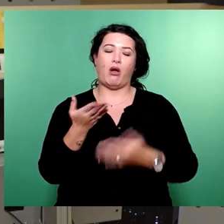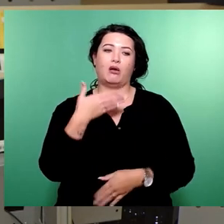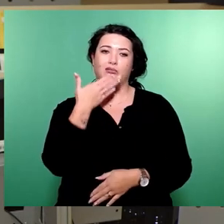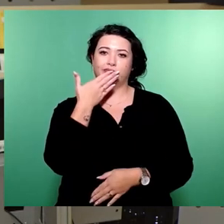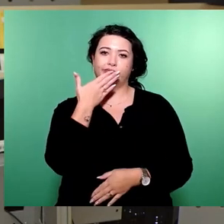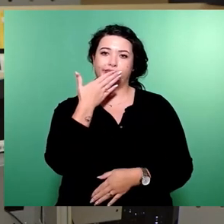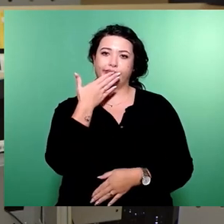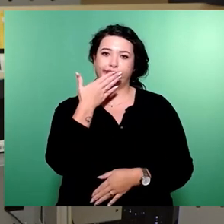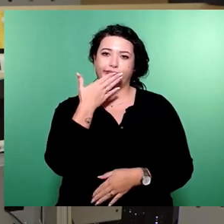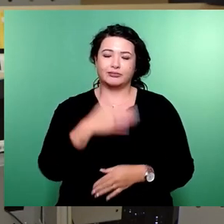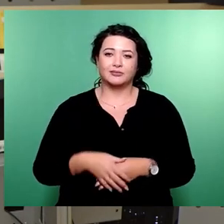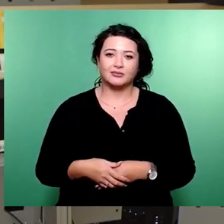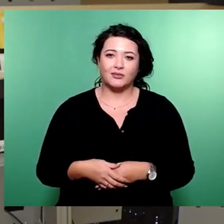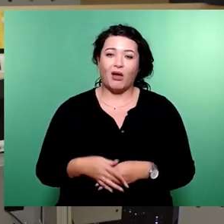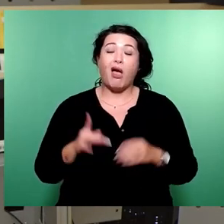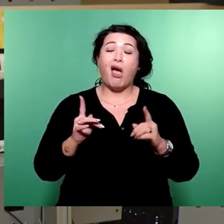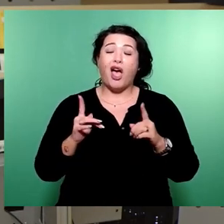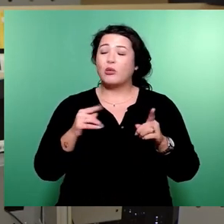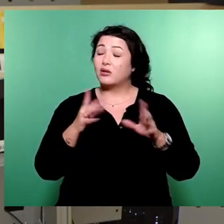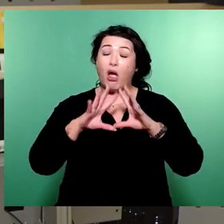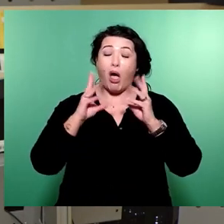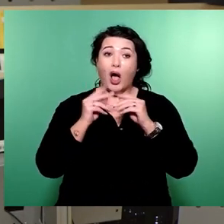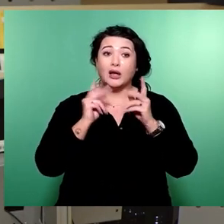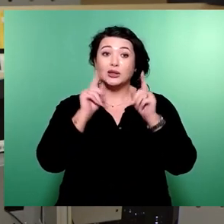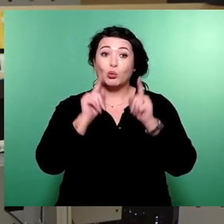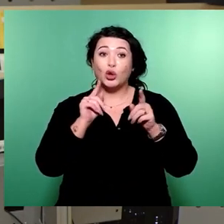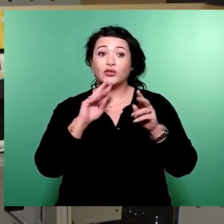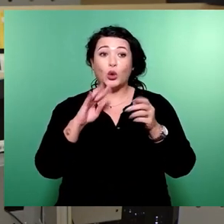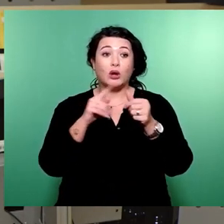Alles irgendwie berücksichtigt, wie Herr Hans korrekt sagte.